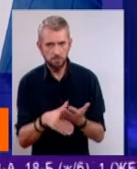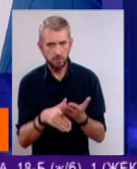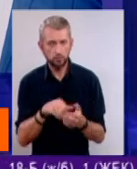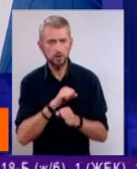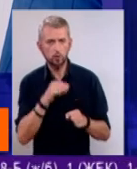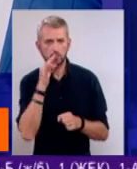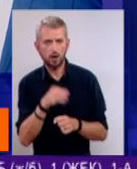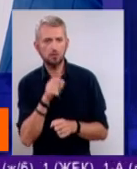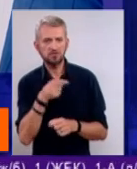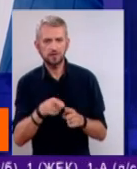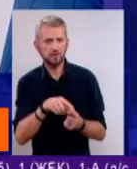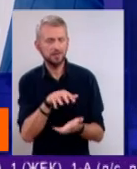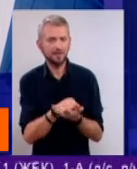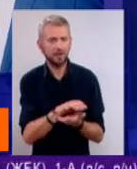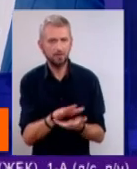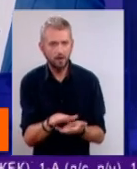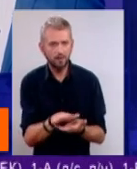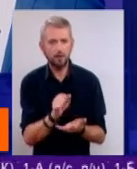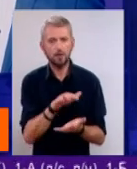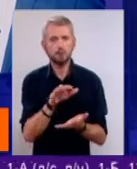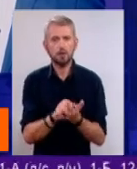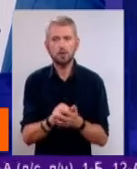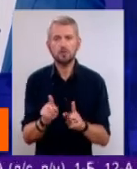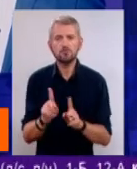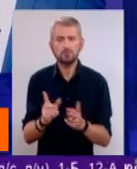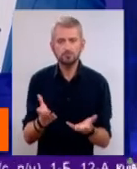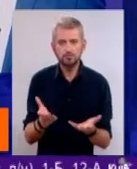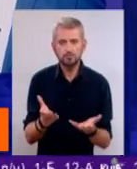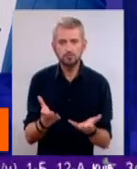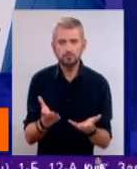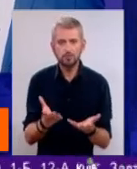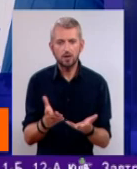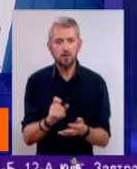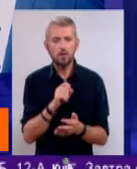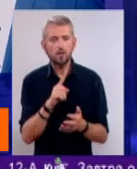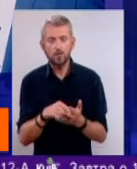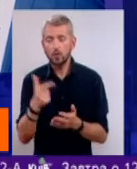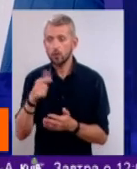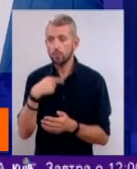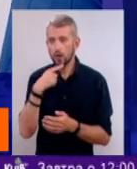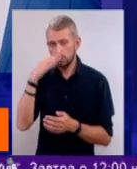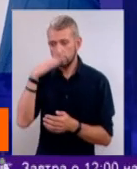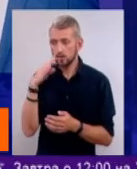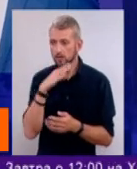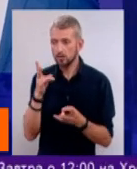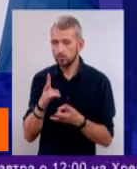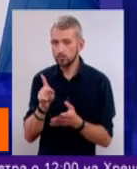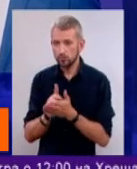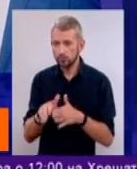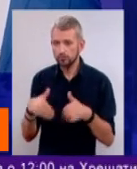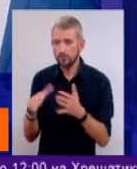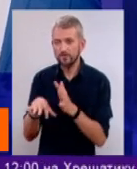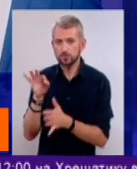не можна сказати, от ти цим не займайся, а займайся чим. Грубо кажучи, батькам потрібно запропонувати альтернативу, яка б